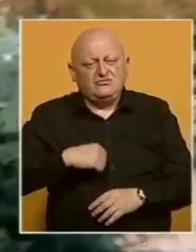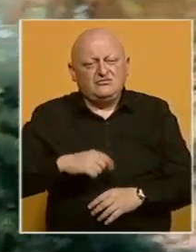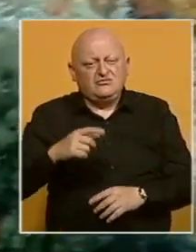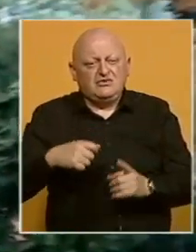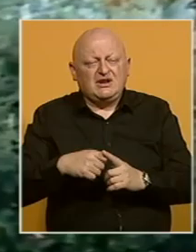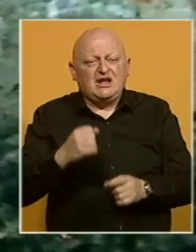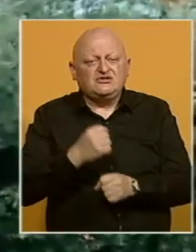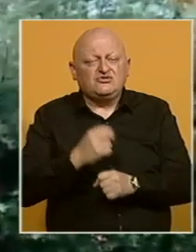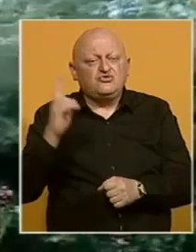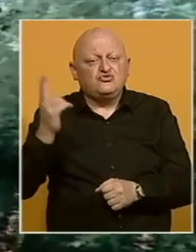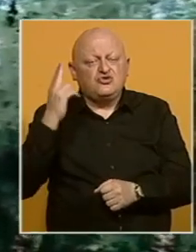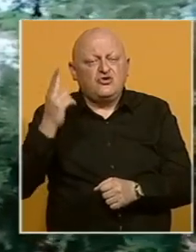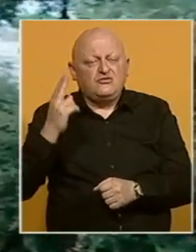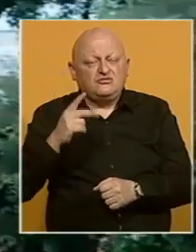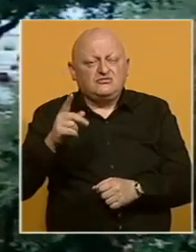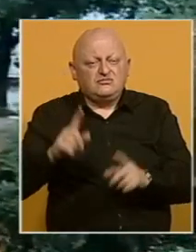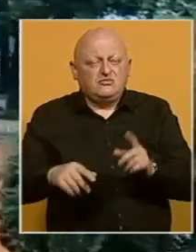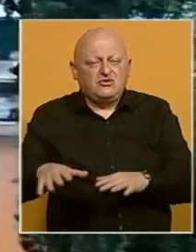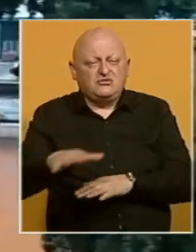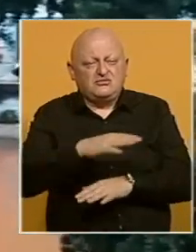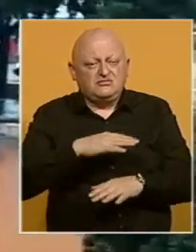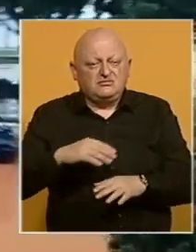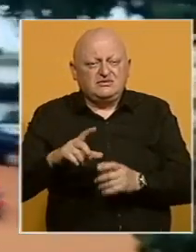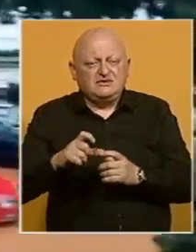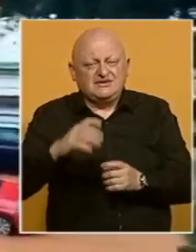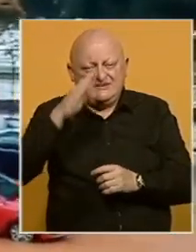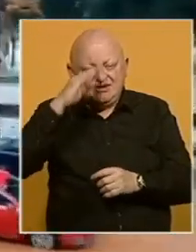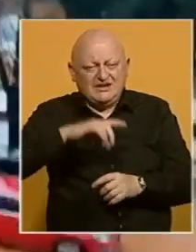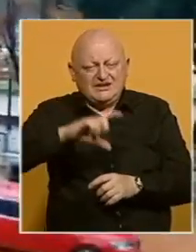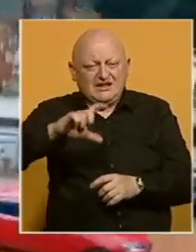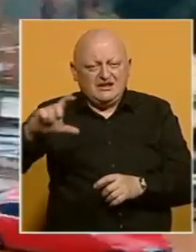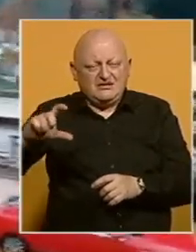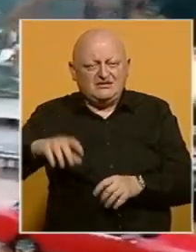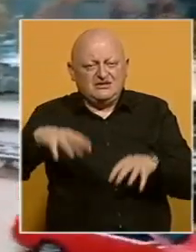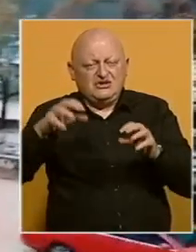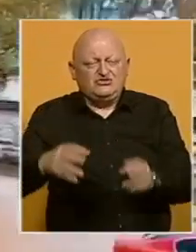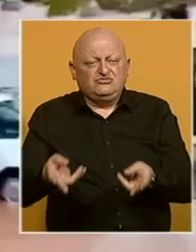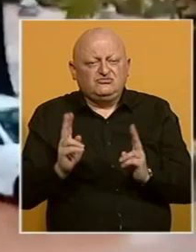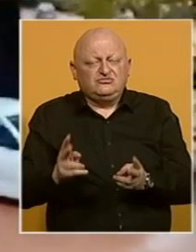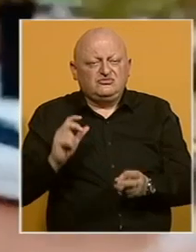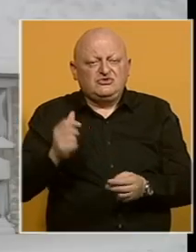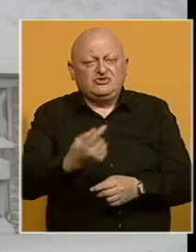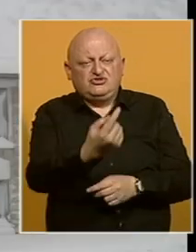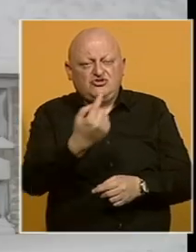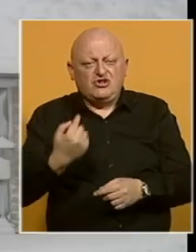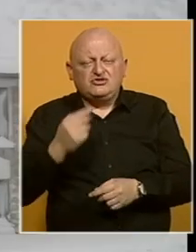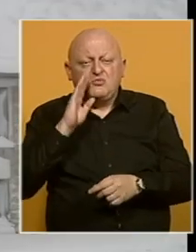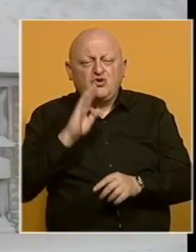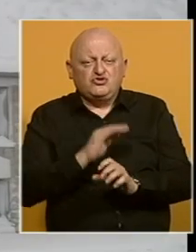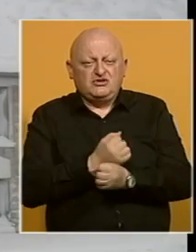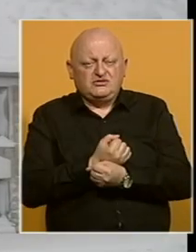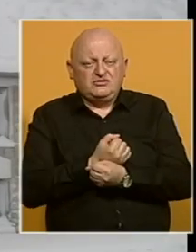Kranjsku goru u Sloveniji, te pojedina područja na sjeveru Italije. Kiša i zahlađenje sutra stižuju u Bosnu i